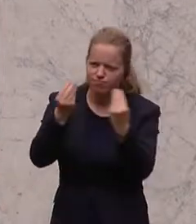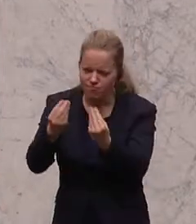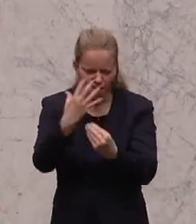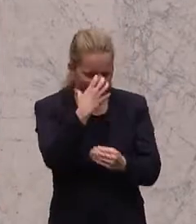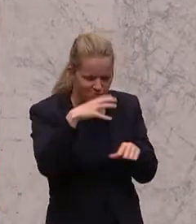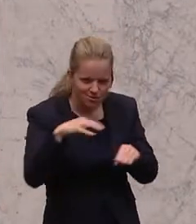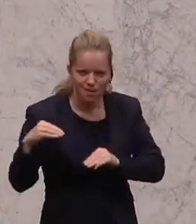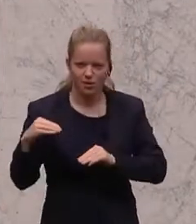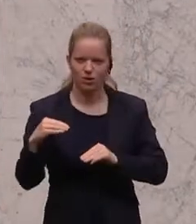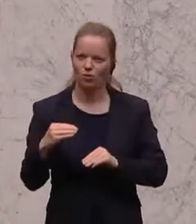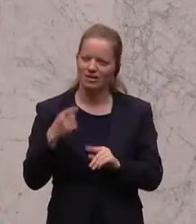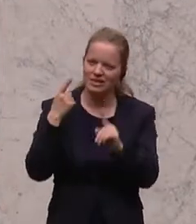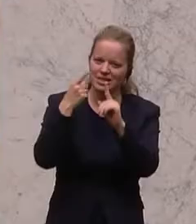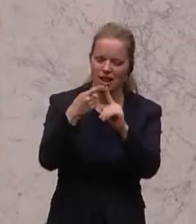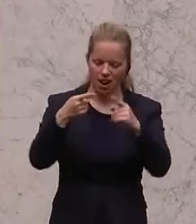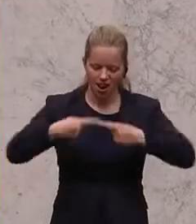es besser wird in diesem Land.